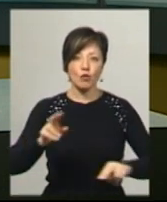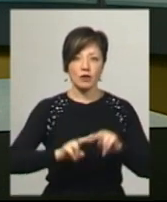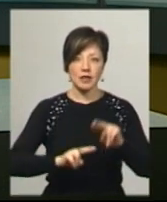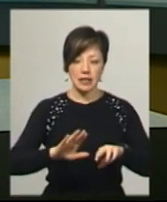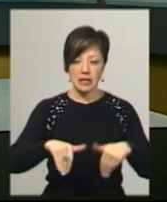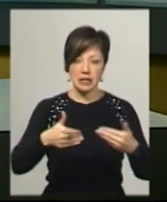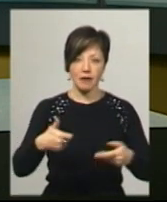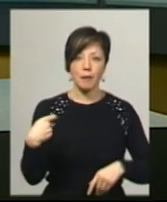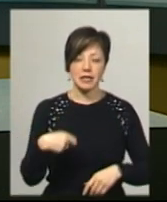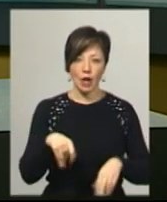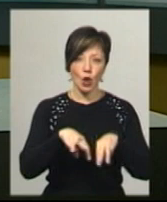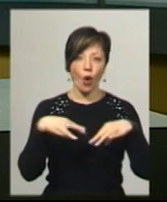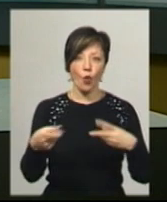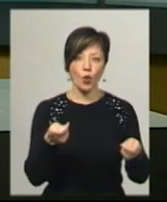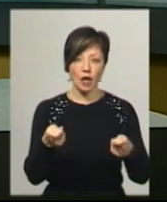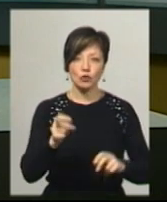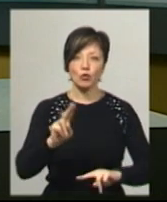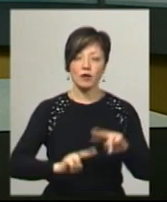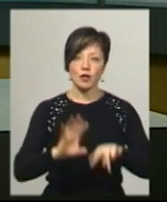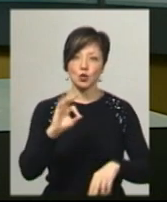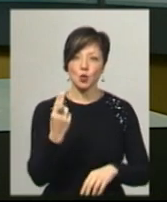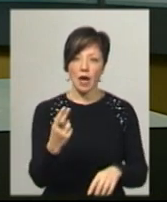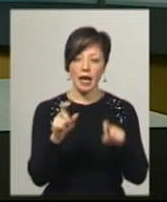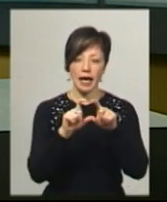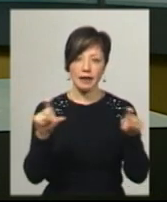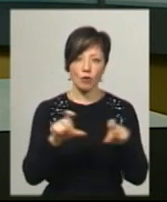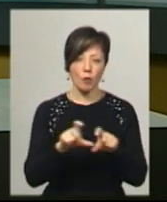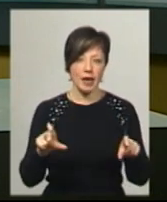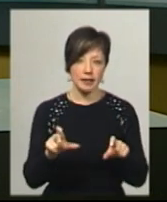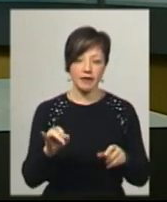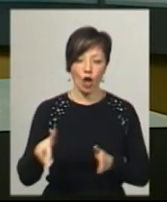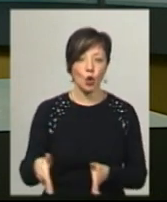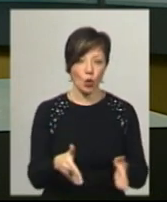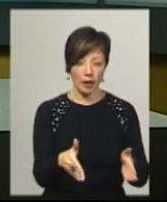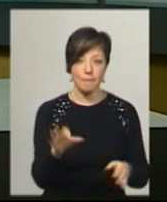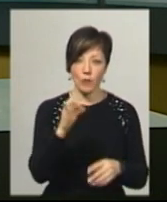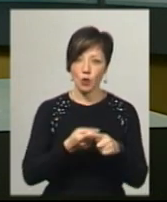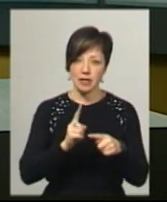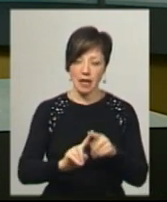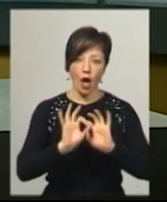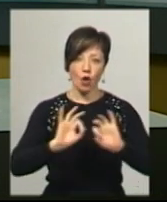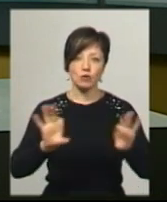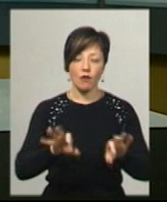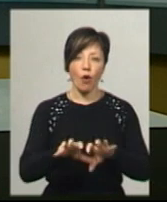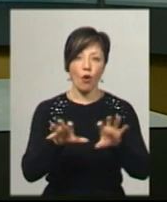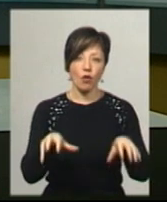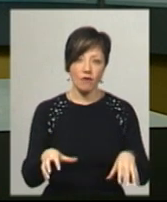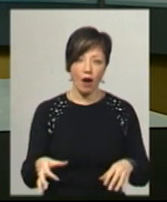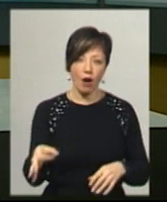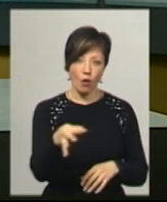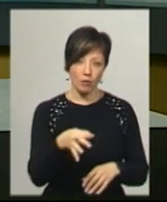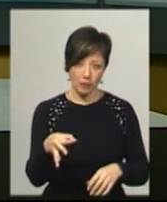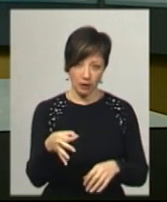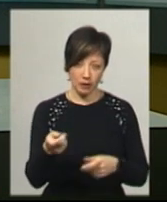ініціативи президента та уряду з будівництва соціальних інфраструктурних об'єктів та доріг. Про це Суспільному розповів голова Хмельницької